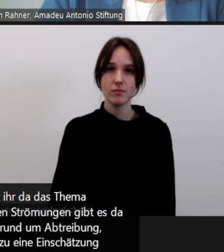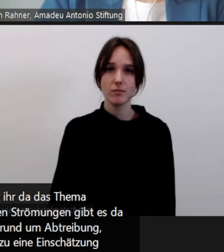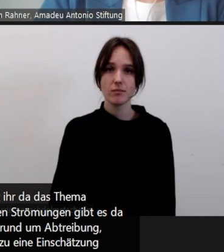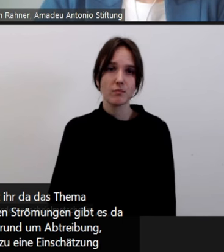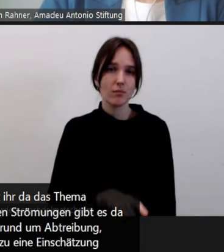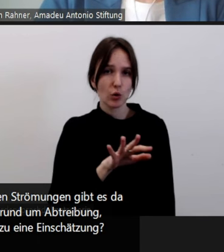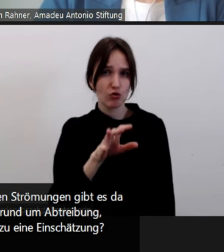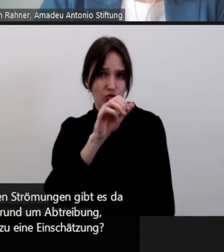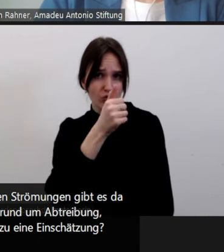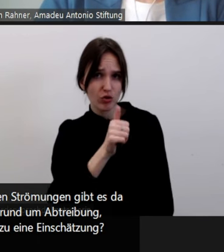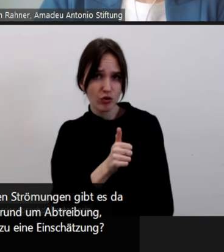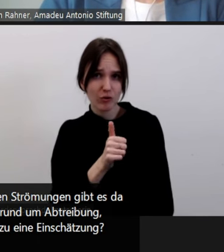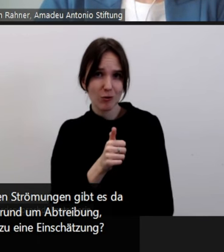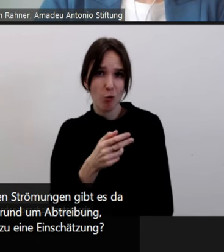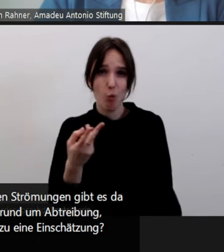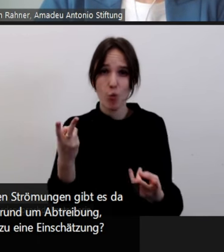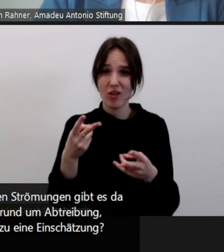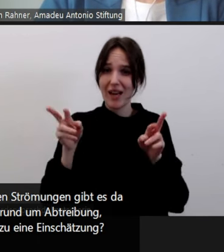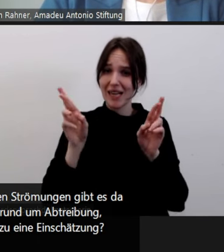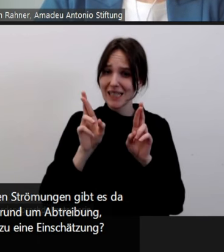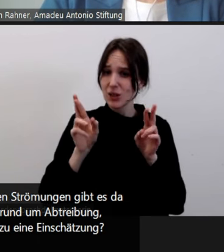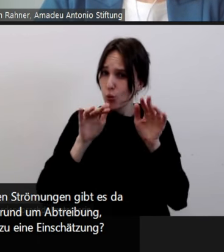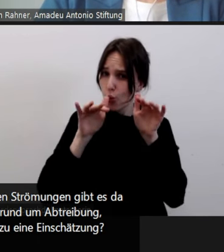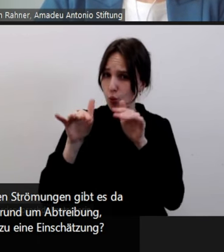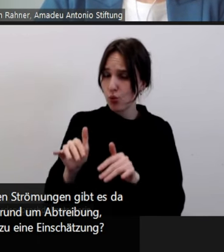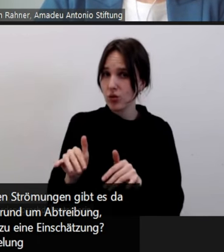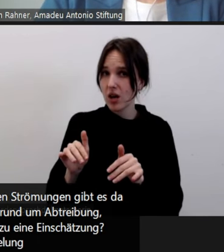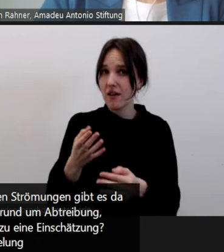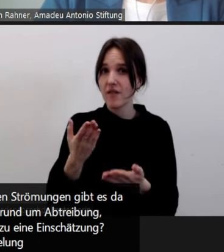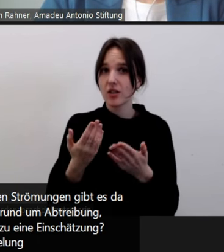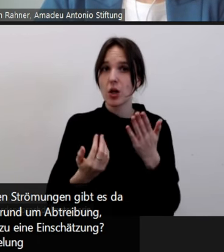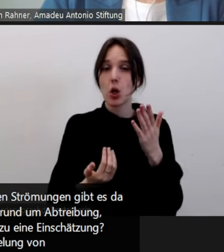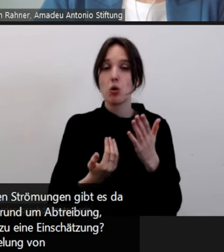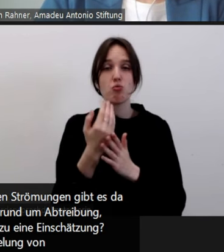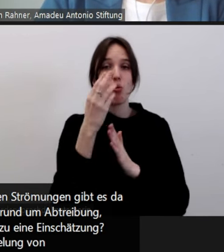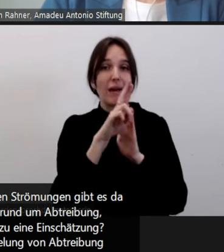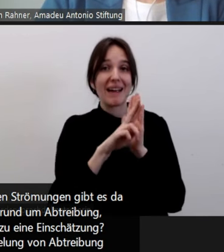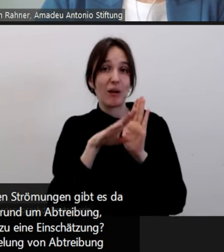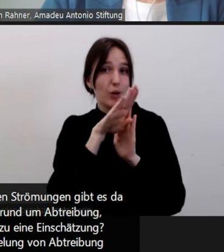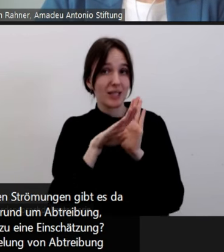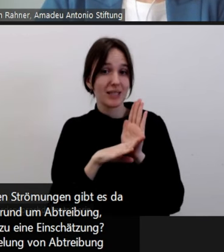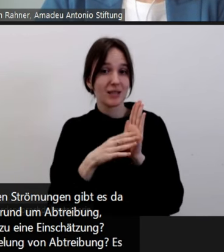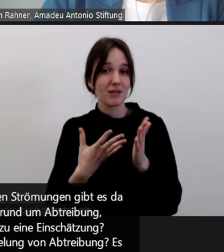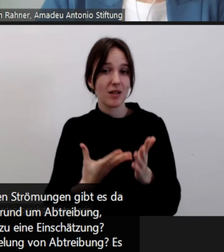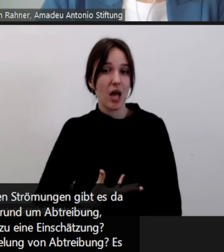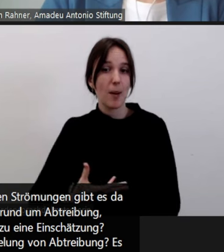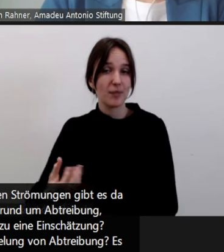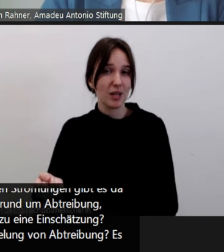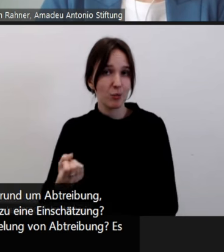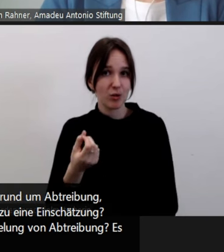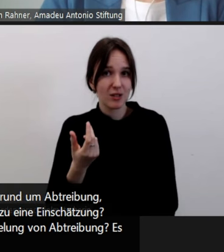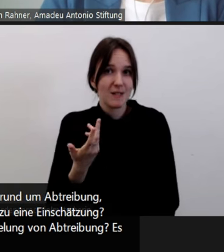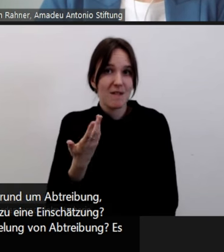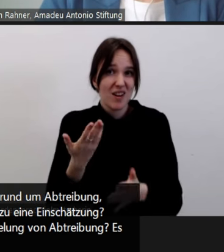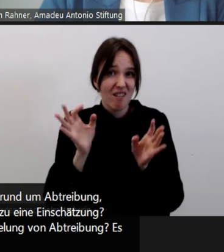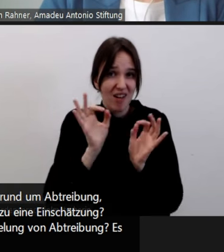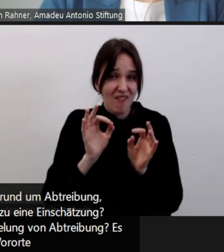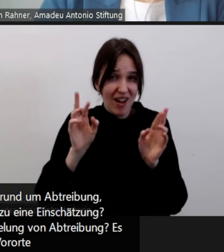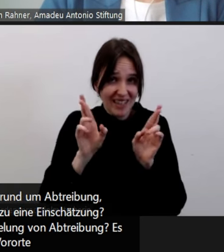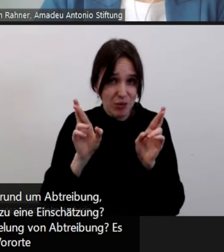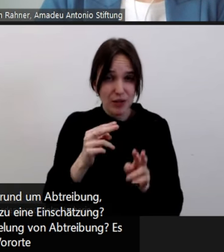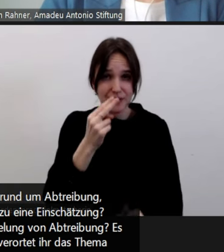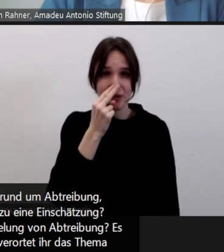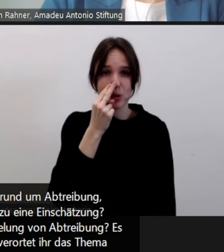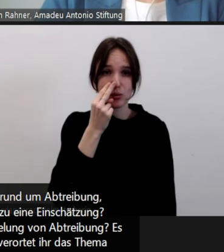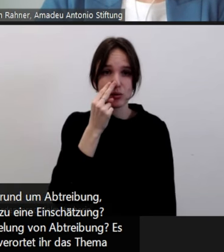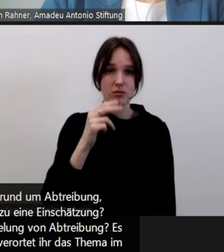Einschätzung? Seht ihr da Gefahren für die mögliche Neuregelung von Abtreibung? Es geht jetzt wahrscheinlich erst mal darum, wie verortet ihr